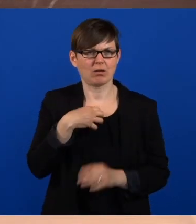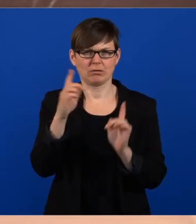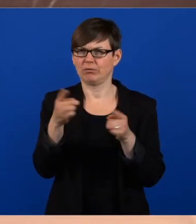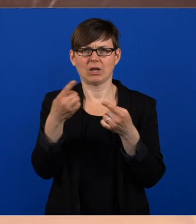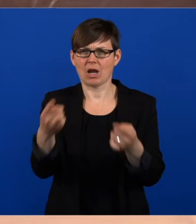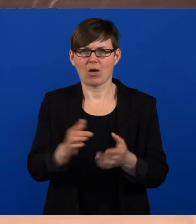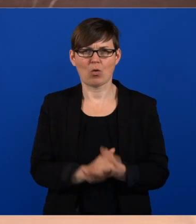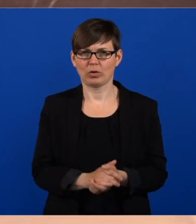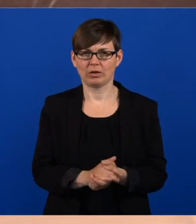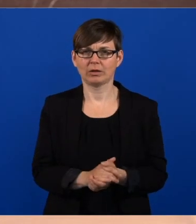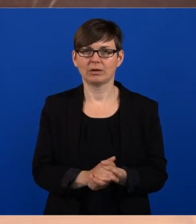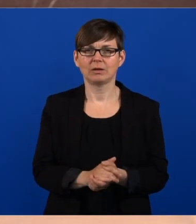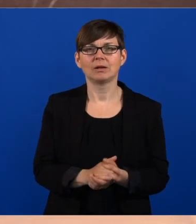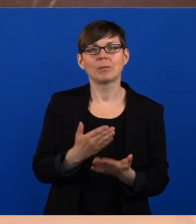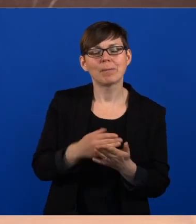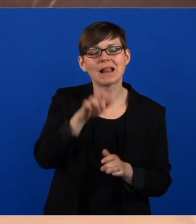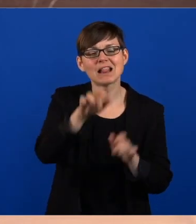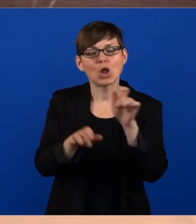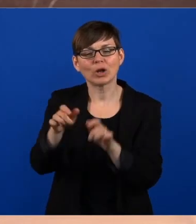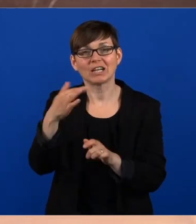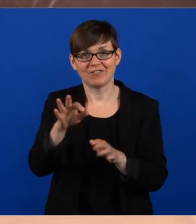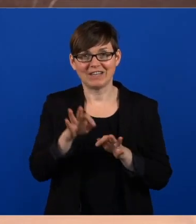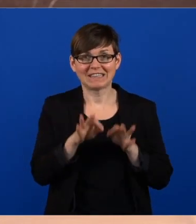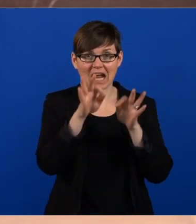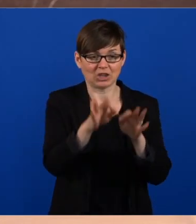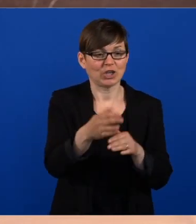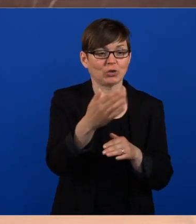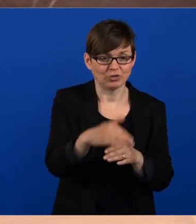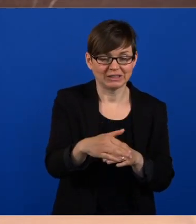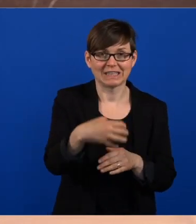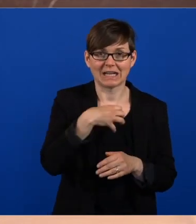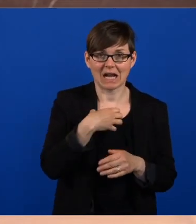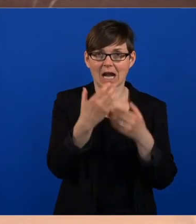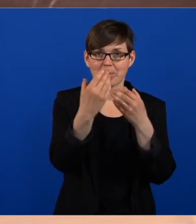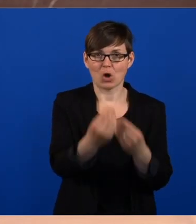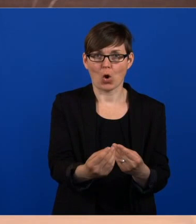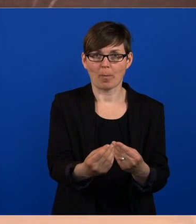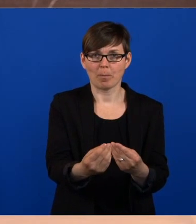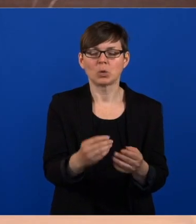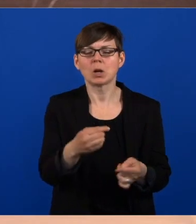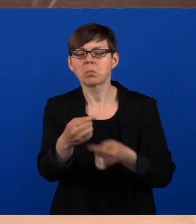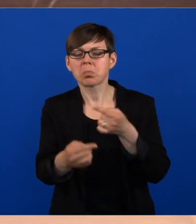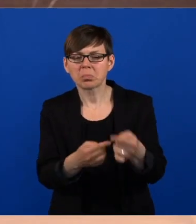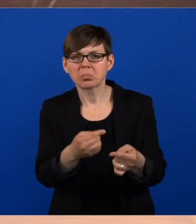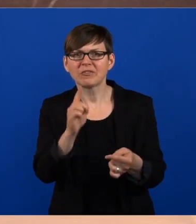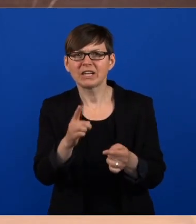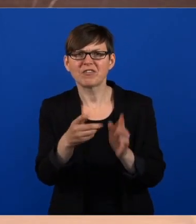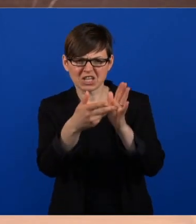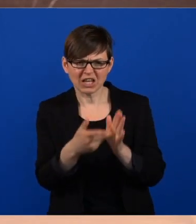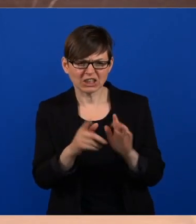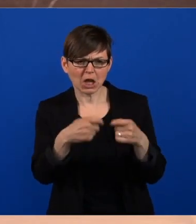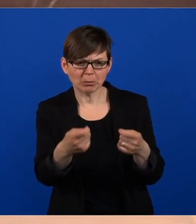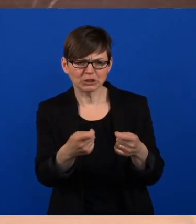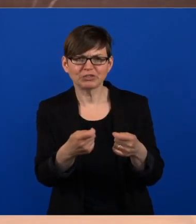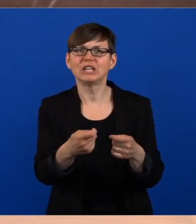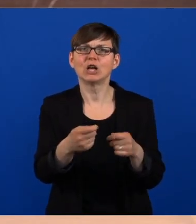dass diejenigen, die schon mal infiziert waren, ich nehme mal an, zwischendurch Test negativ waren, dann wieder Test positiv geworden sind.